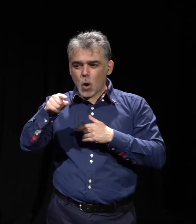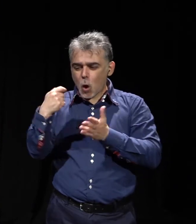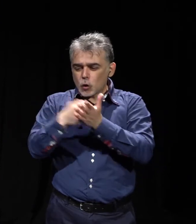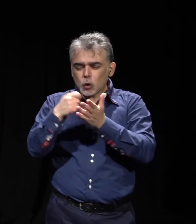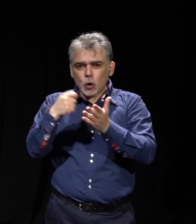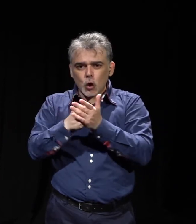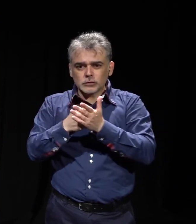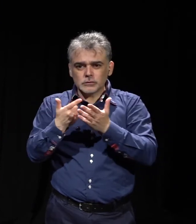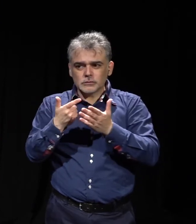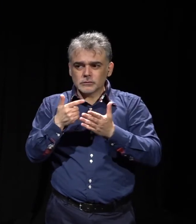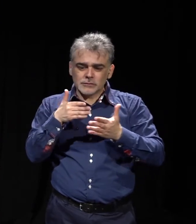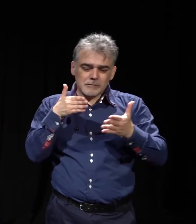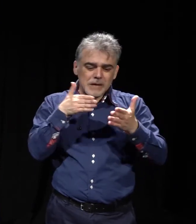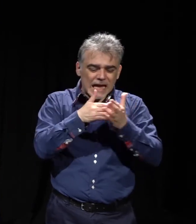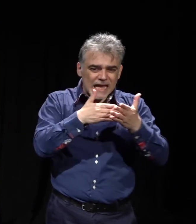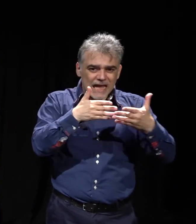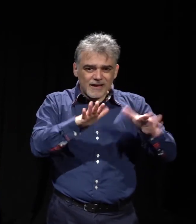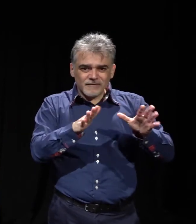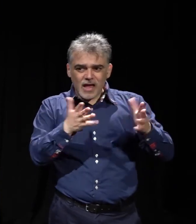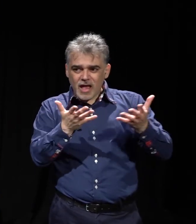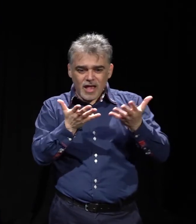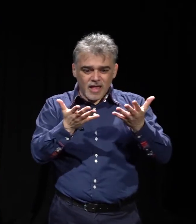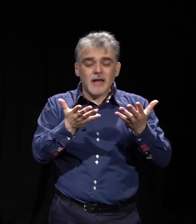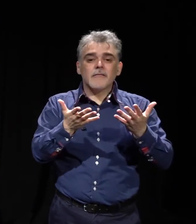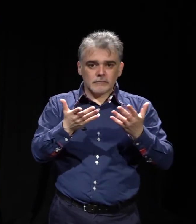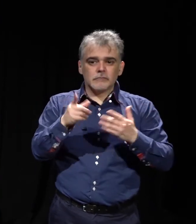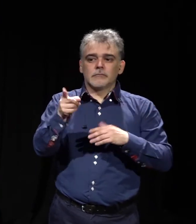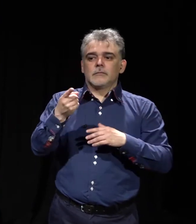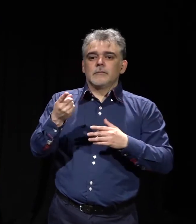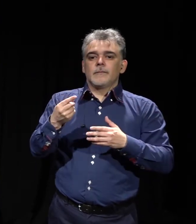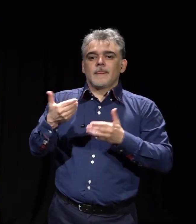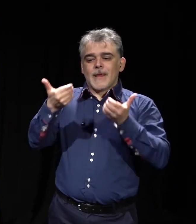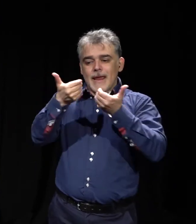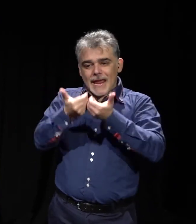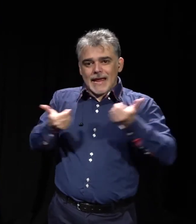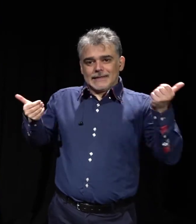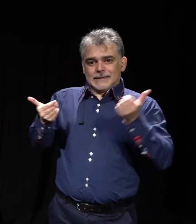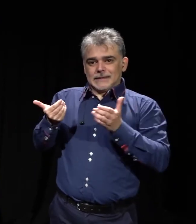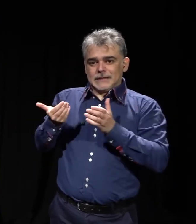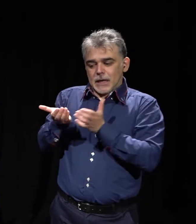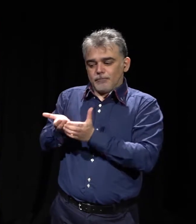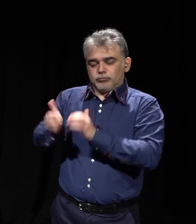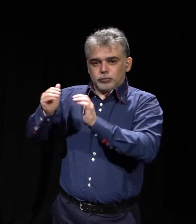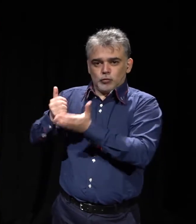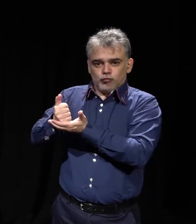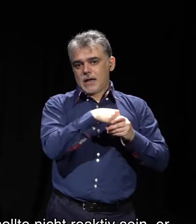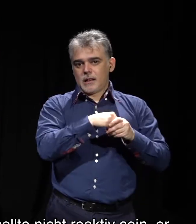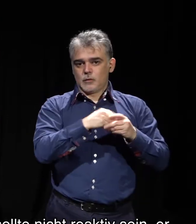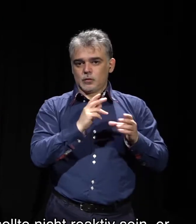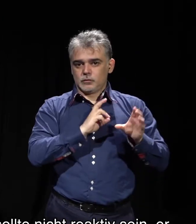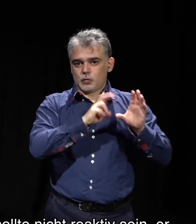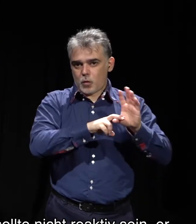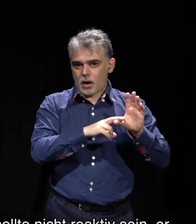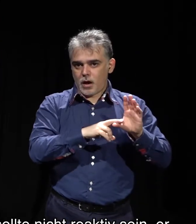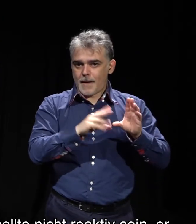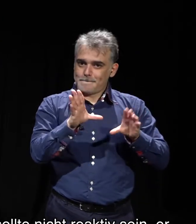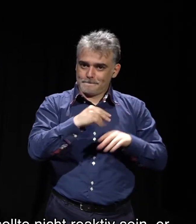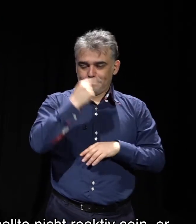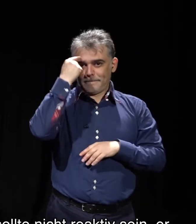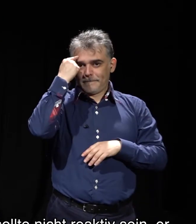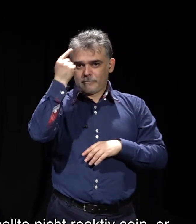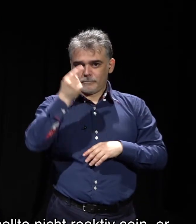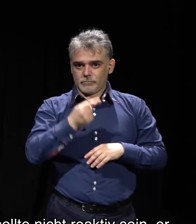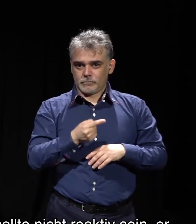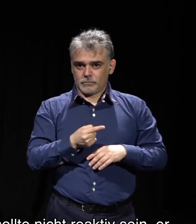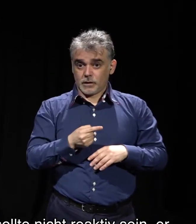element of that is we look at the budget for access costs separately to project costs. Our response to equality